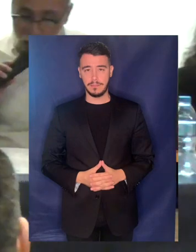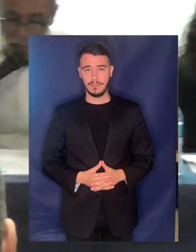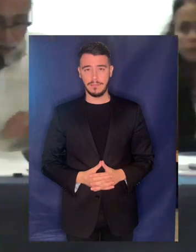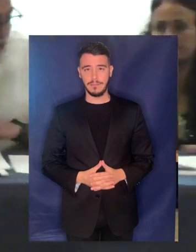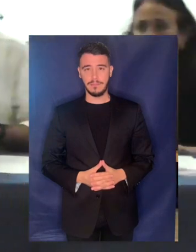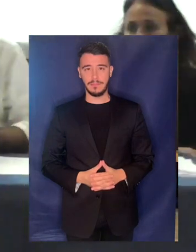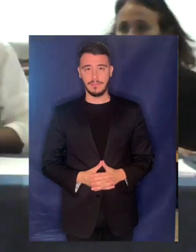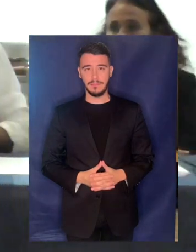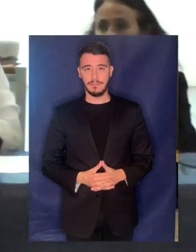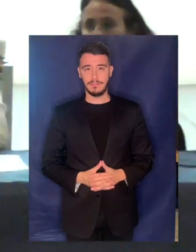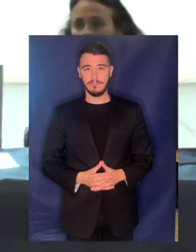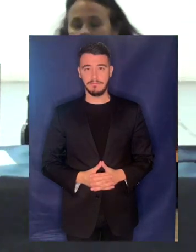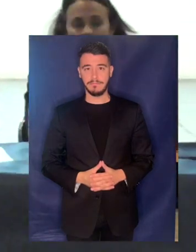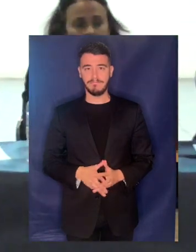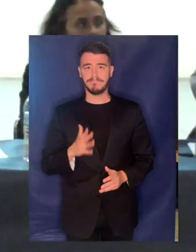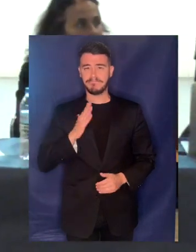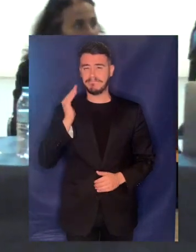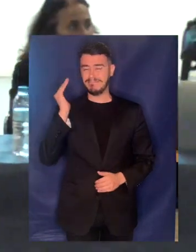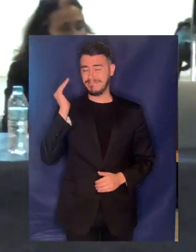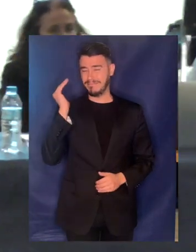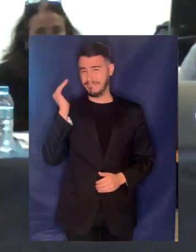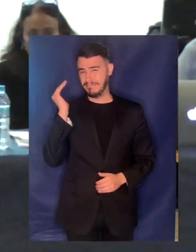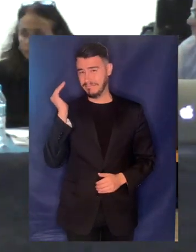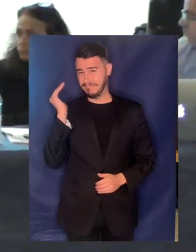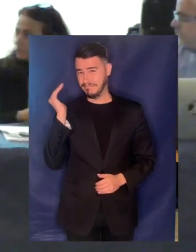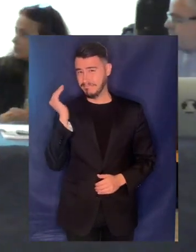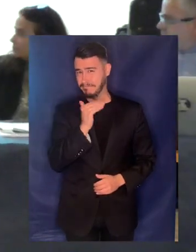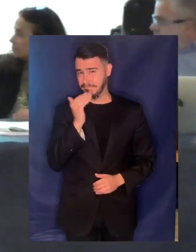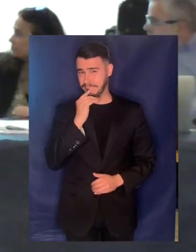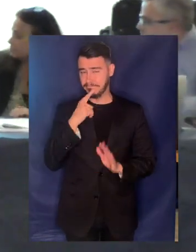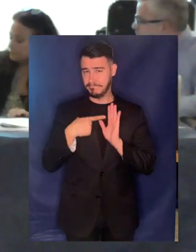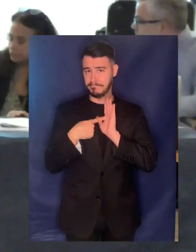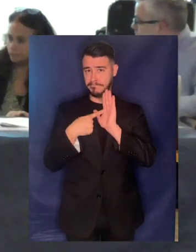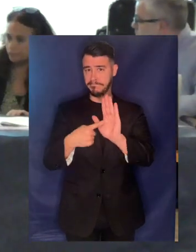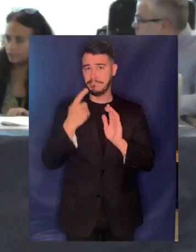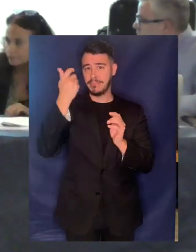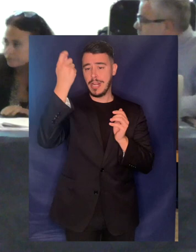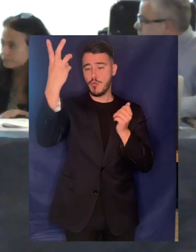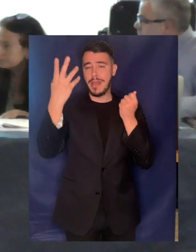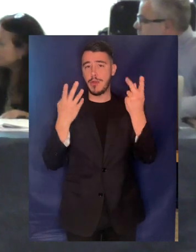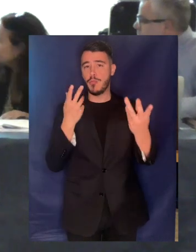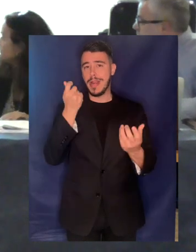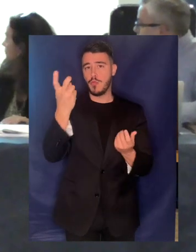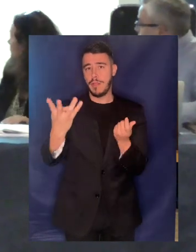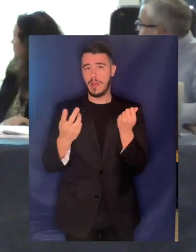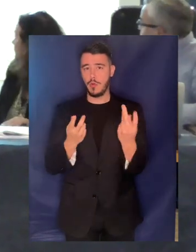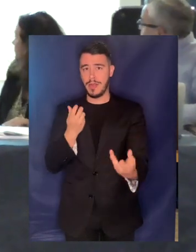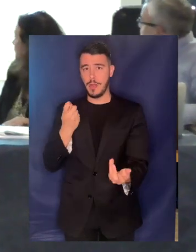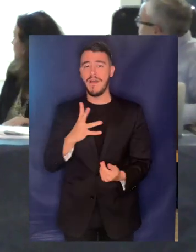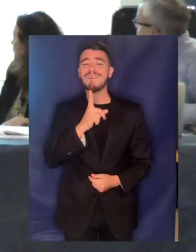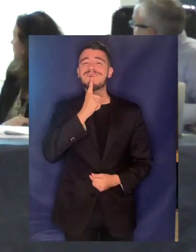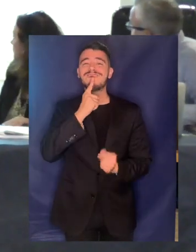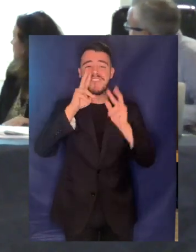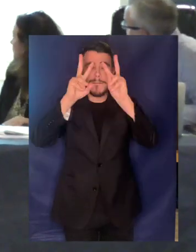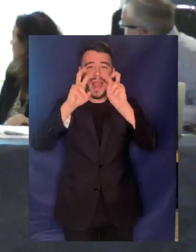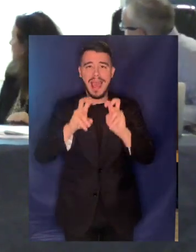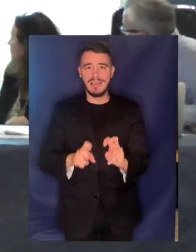Πολύ γρήγορα κάποια νούμερα που πρέπει να κρατήσετε από τη μελέτη αυτή